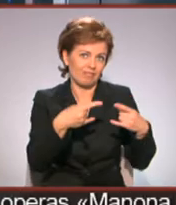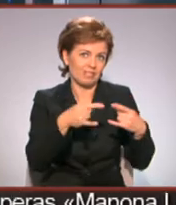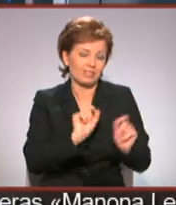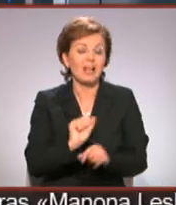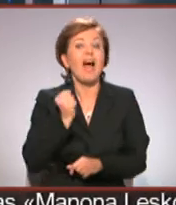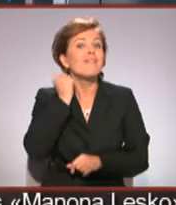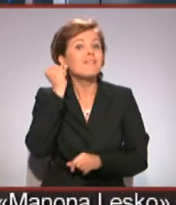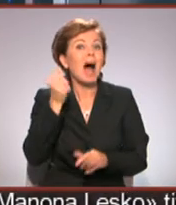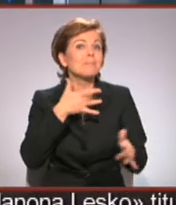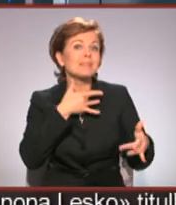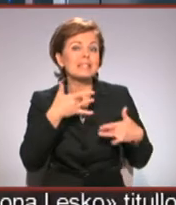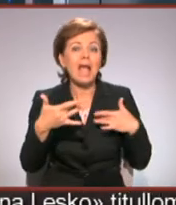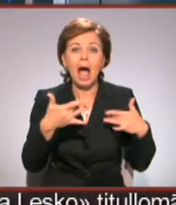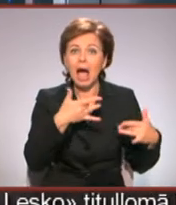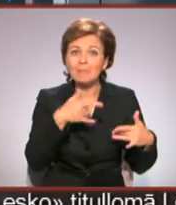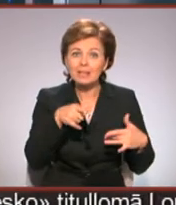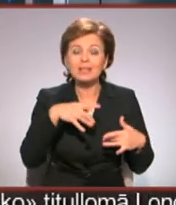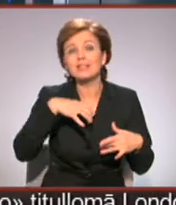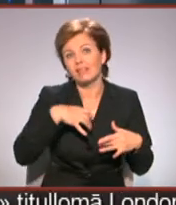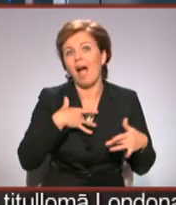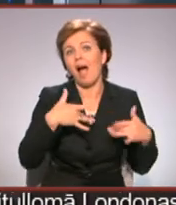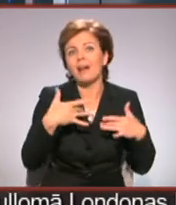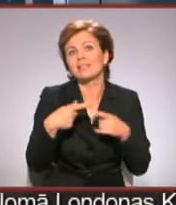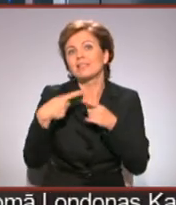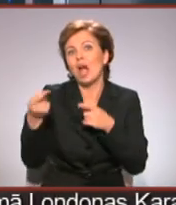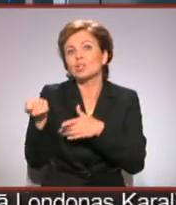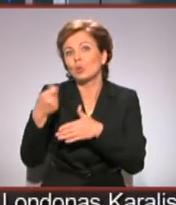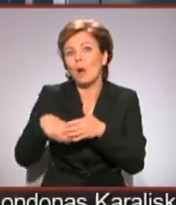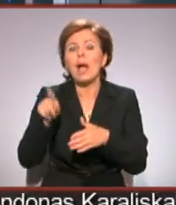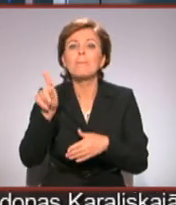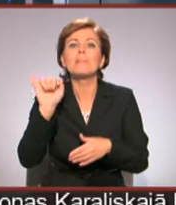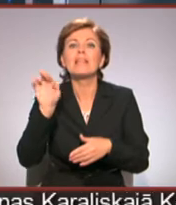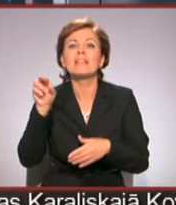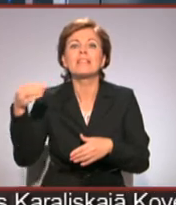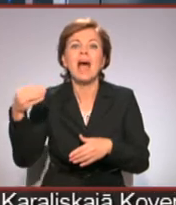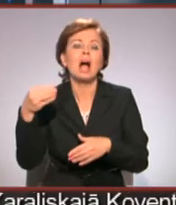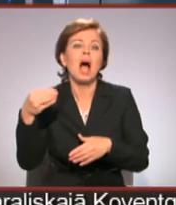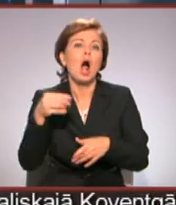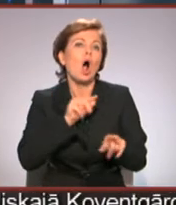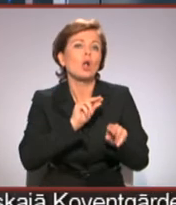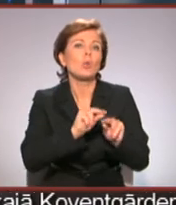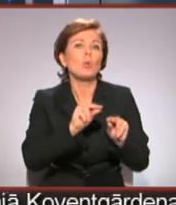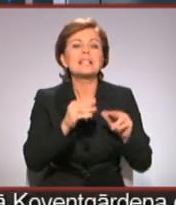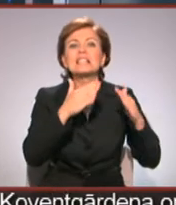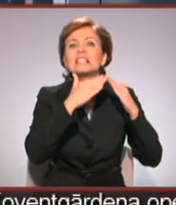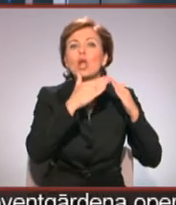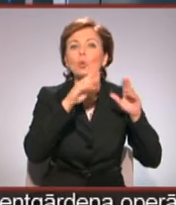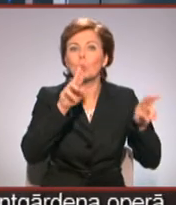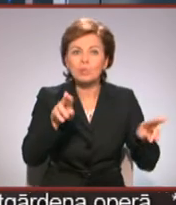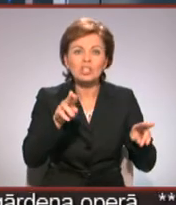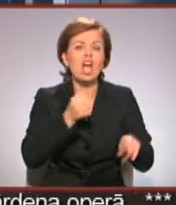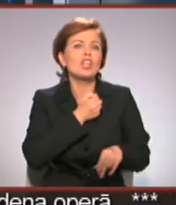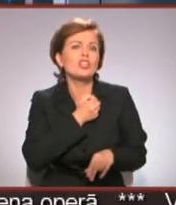Valmieras drāmas teatris šo sezonu noslēdz ar Harolda Pintera lugu Siltumnīca. Tajā nežēlīgi un reizē arī